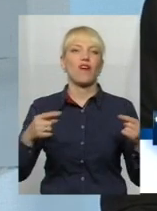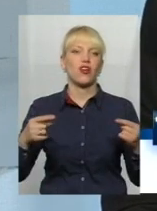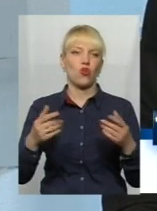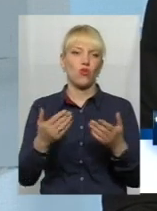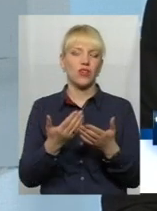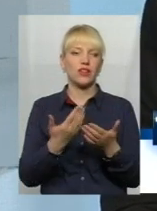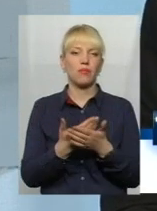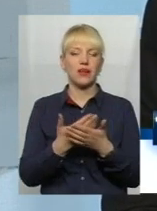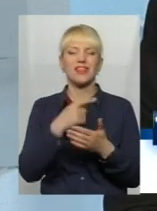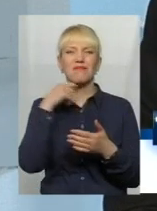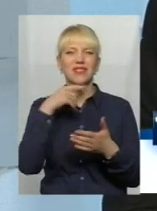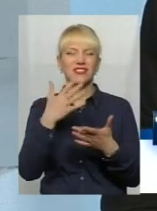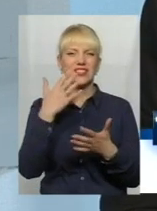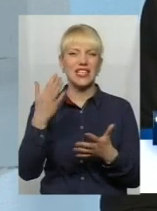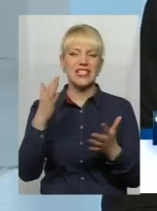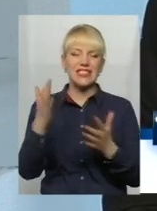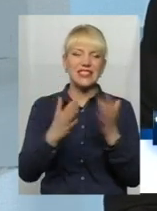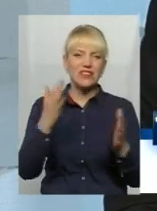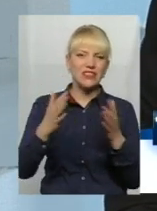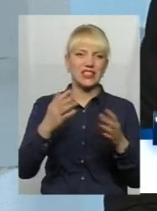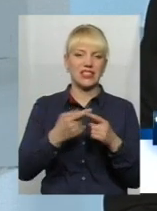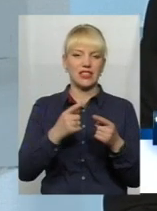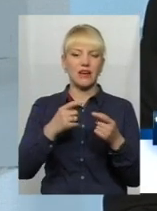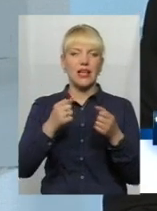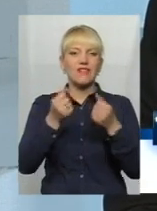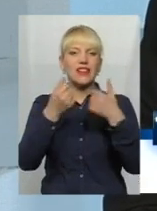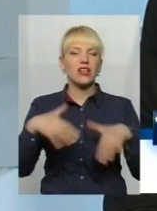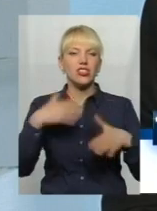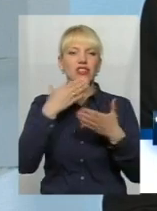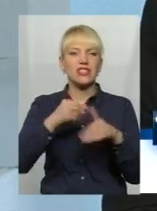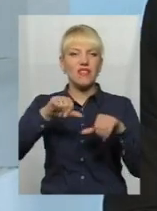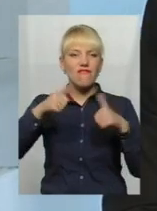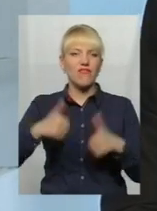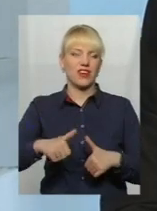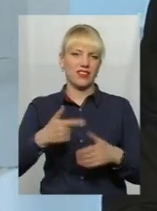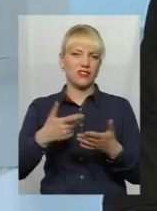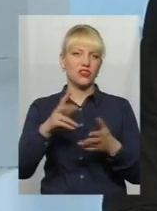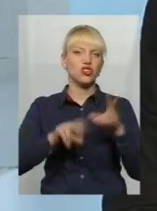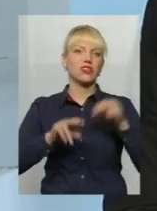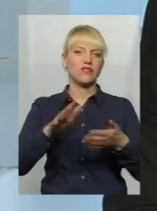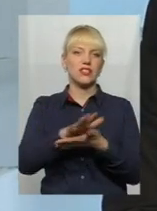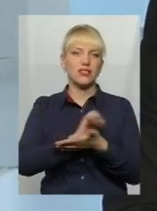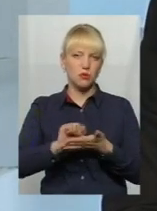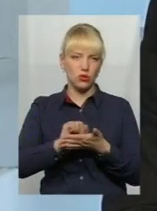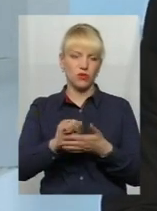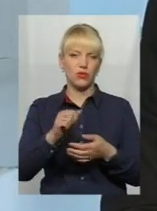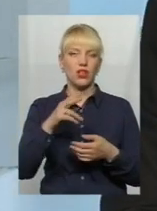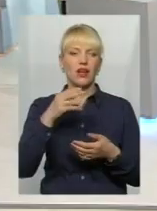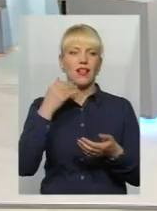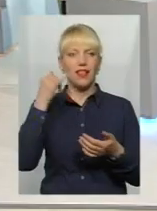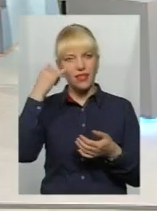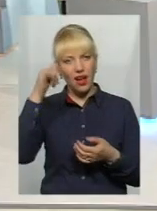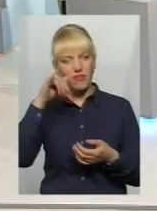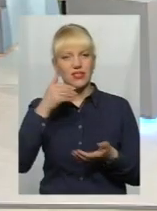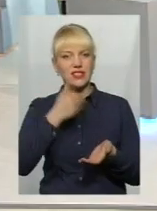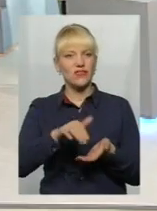В процесі транспортування, в процесі реалізації, втрачає вигляд, зіпсуване. Дві ялучні і дві свінячі м'ясо